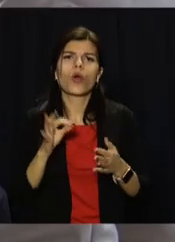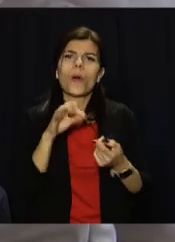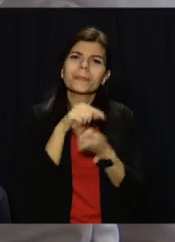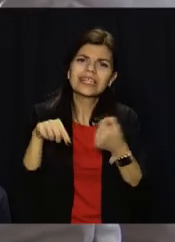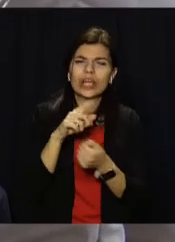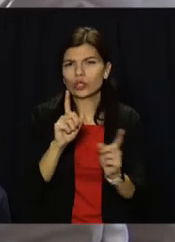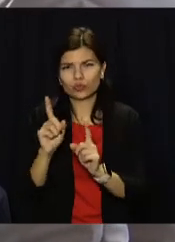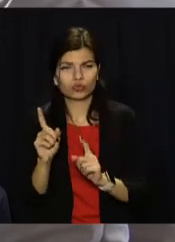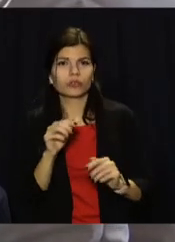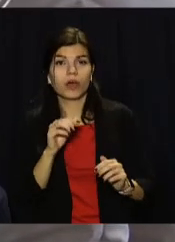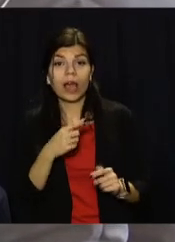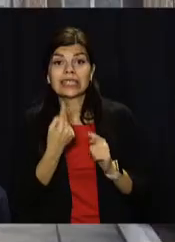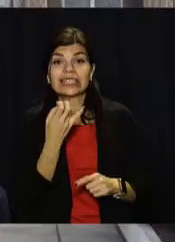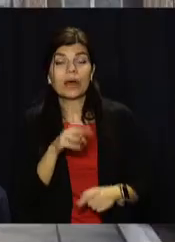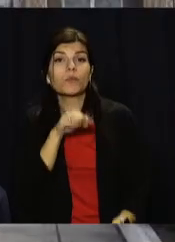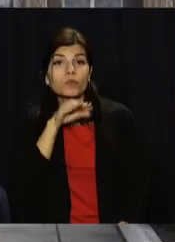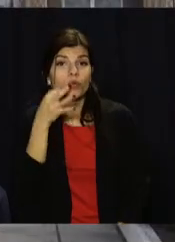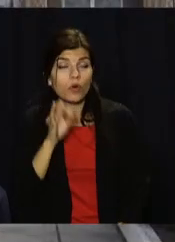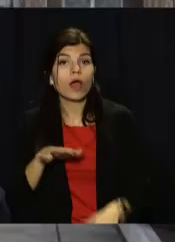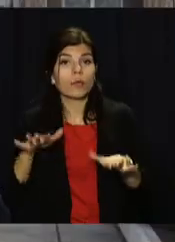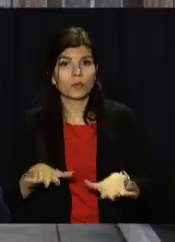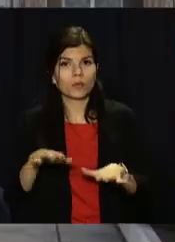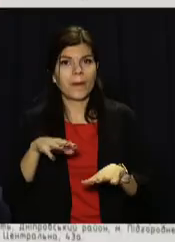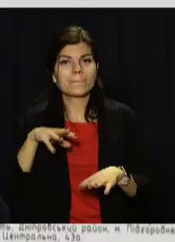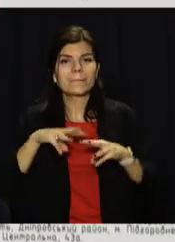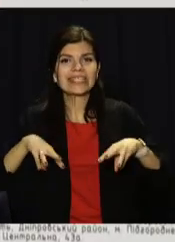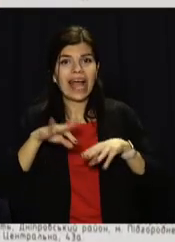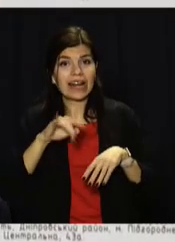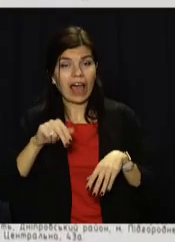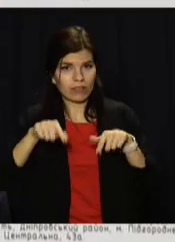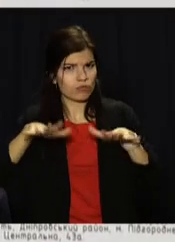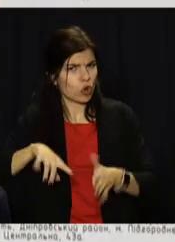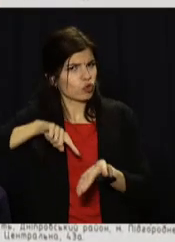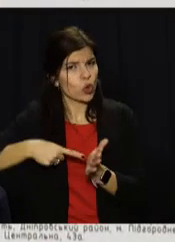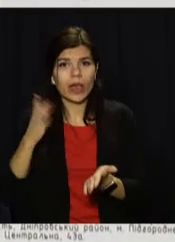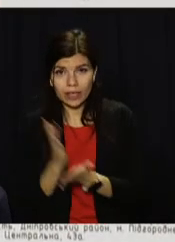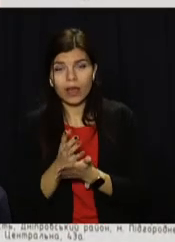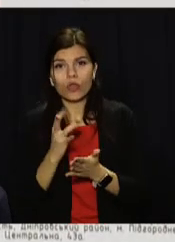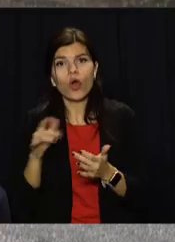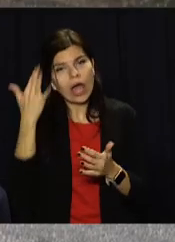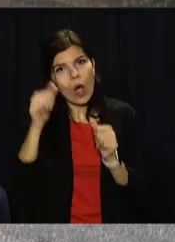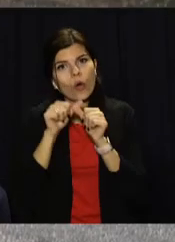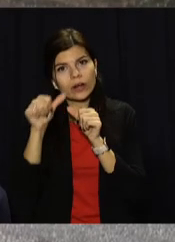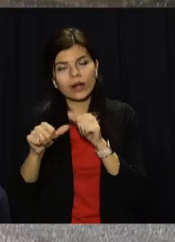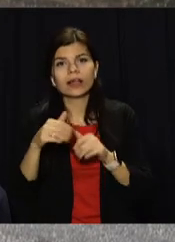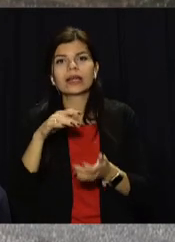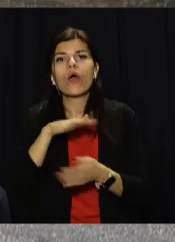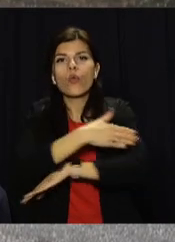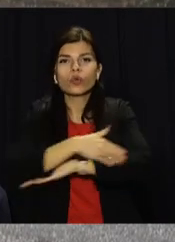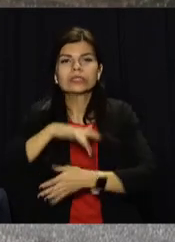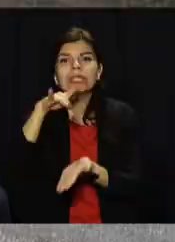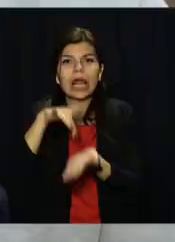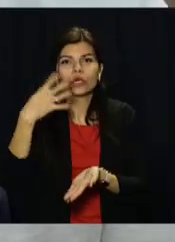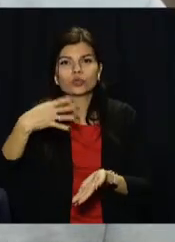бізнесу. Поки фахівці ЦНАПу працюють у приміщенні міськради, однак вже незабаром планують відкриття окремого центру на вулиці Центральній